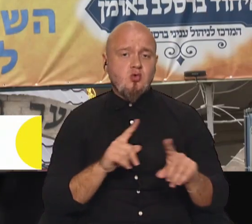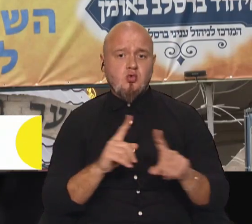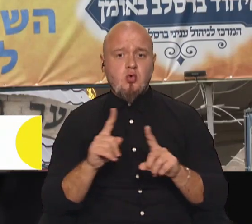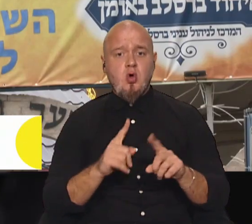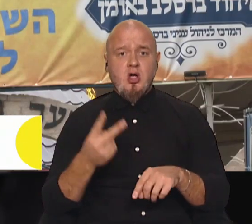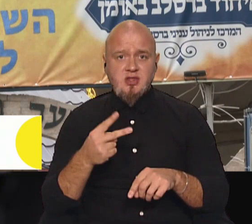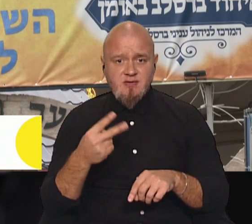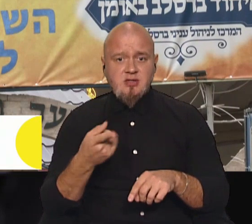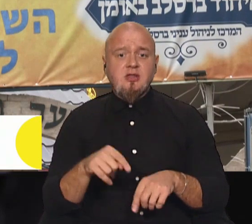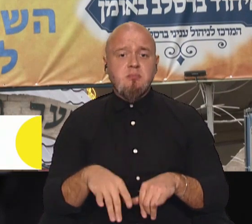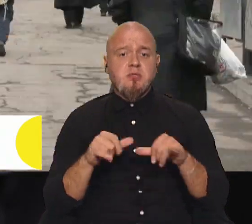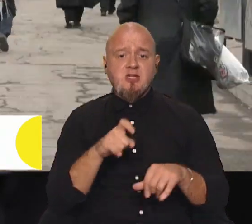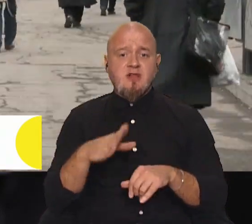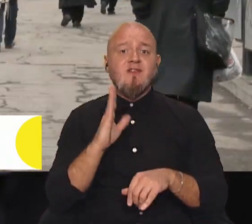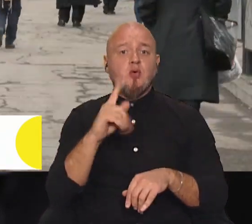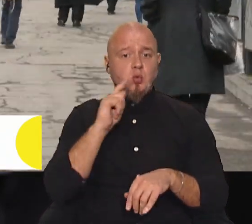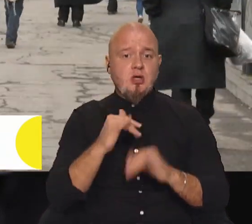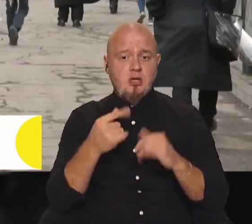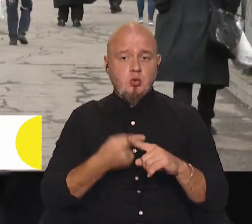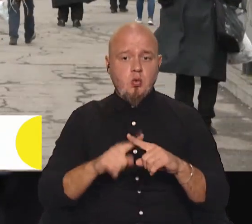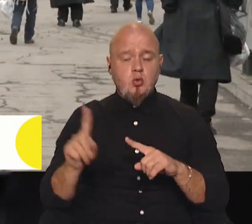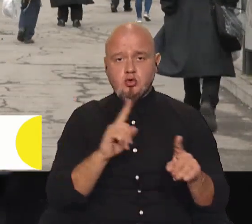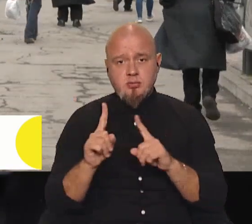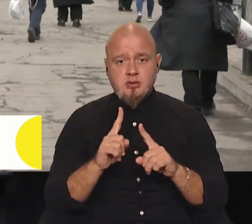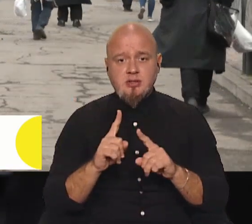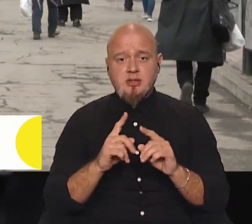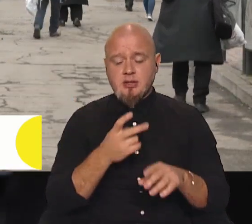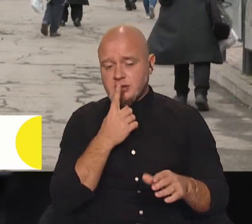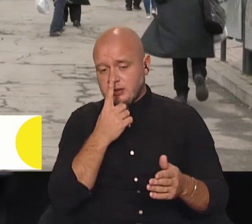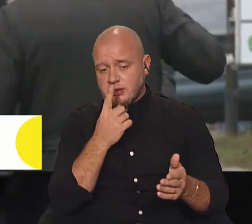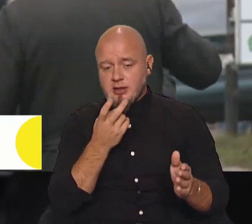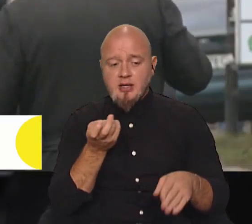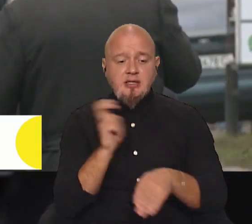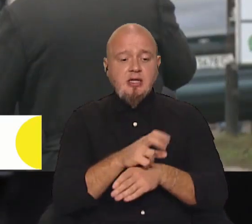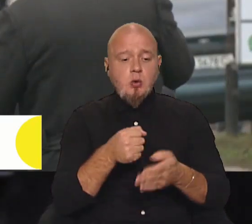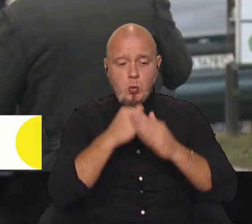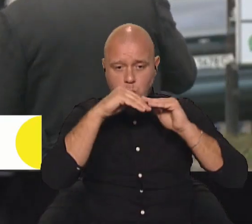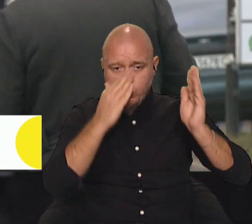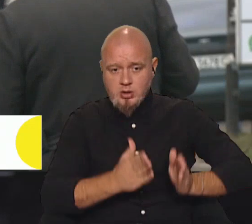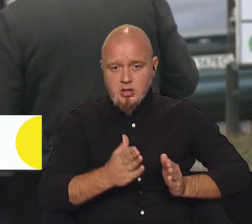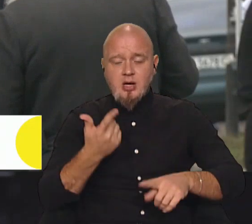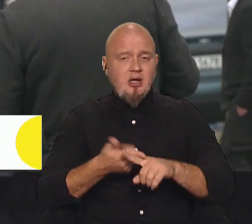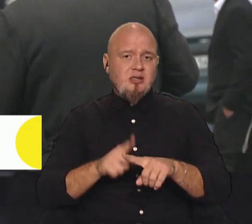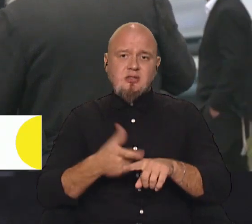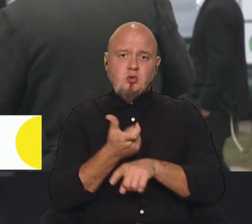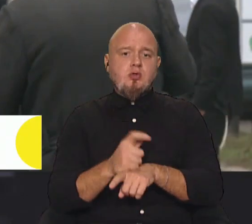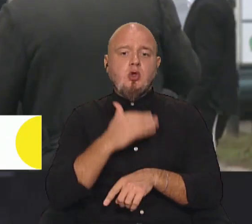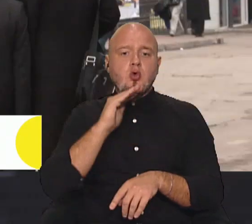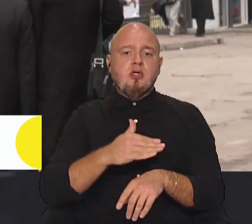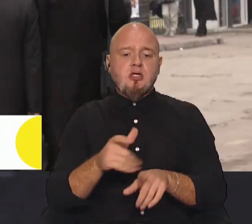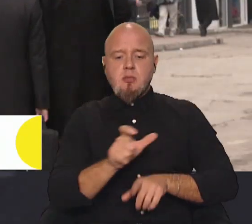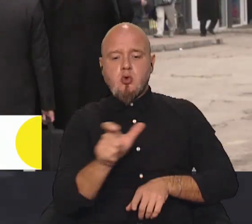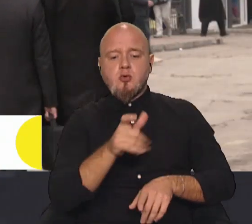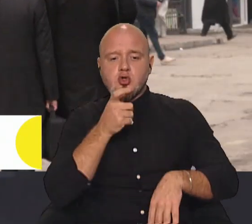що 20 і більше хвилин в Україні для того, щоб дійти до укриття, це досить достатній